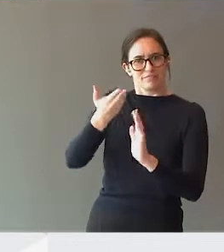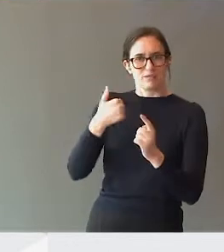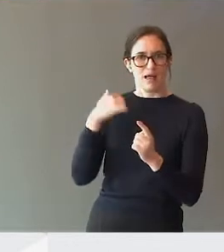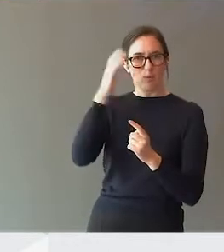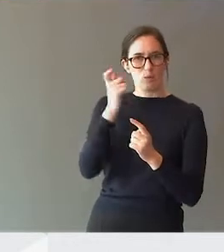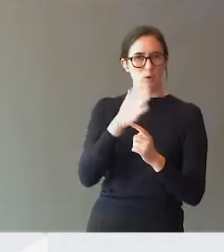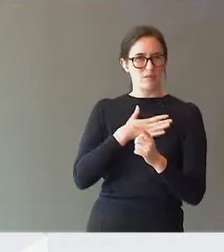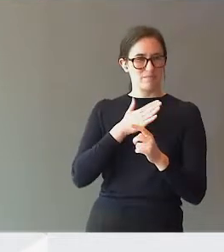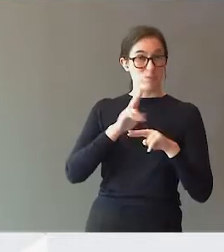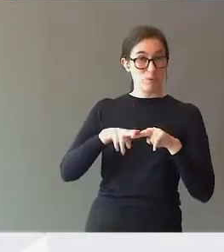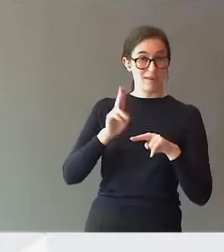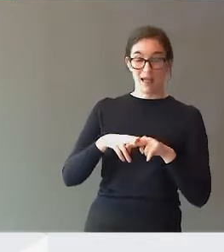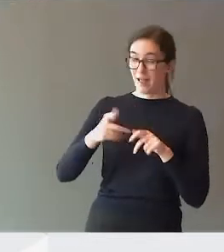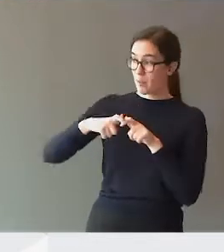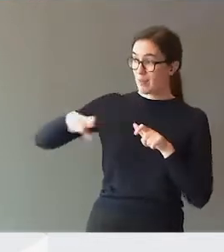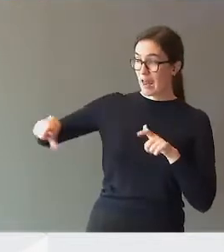Henriette?